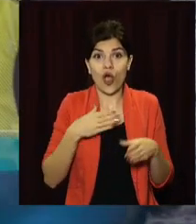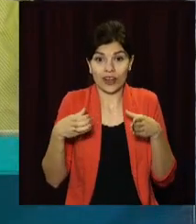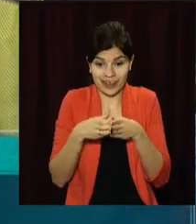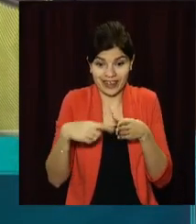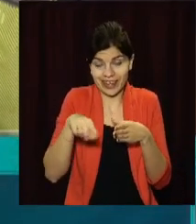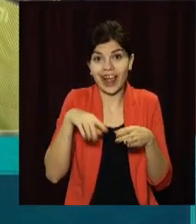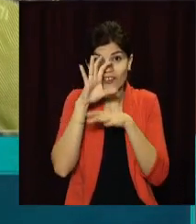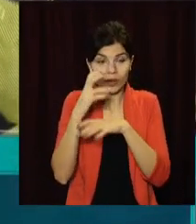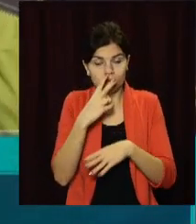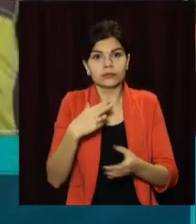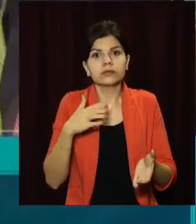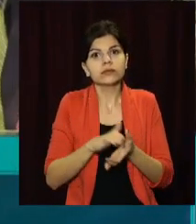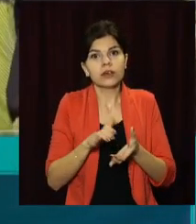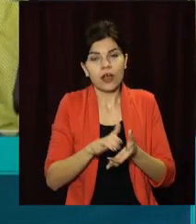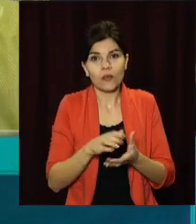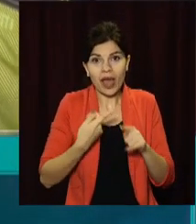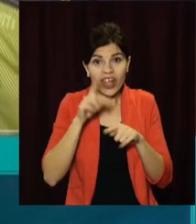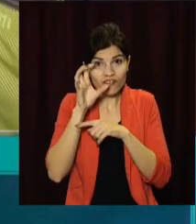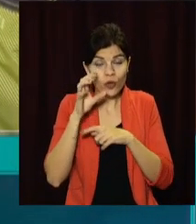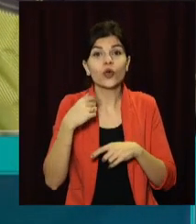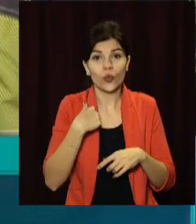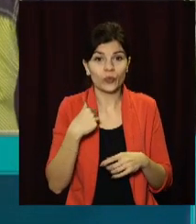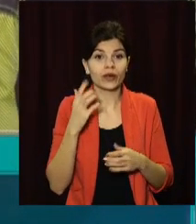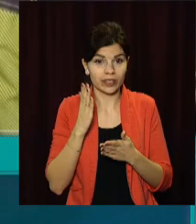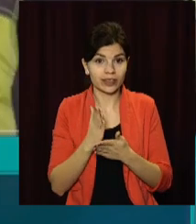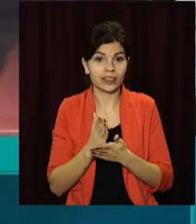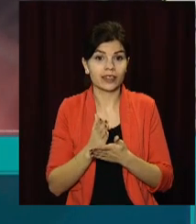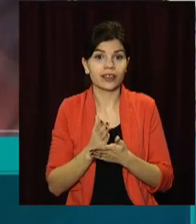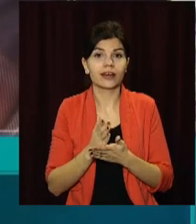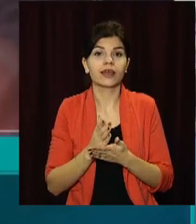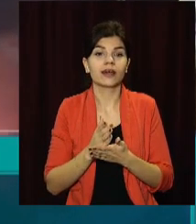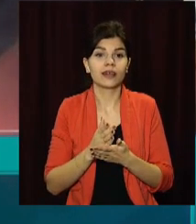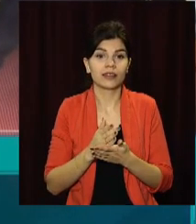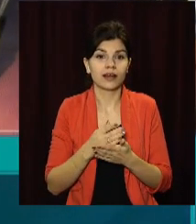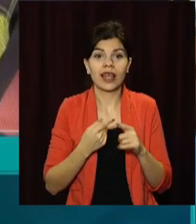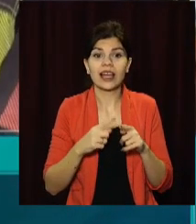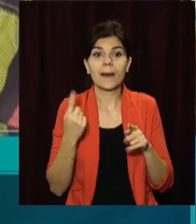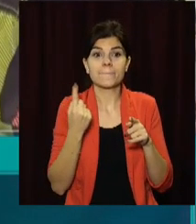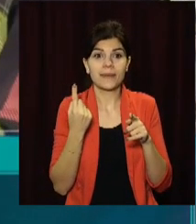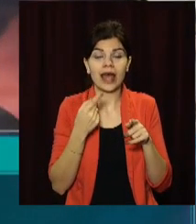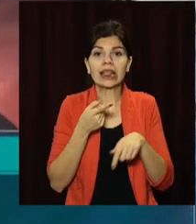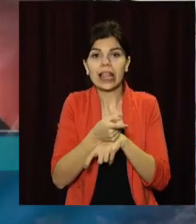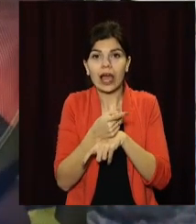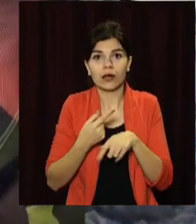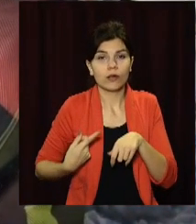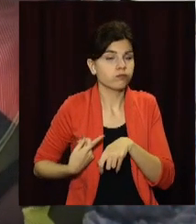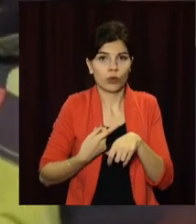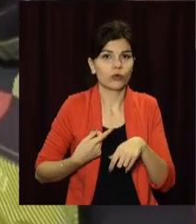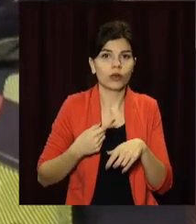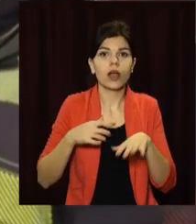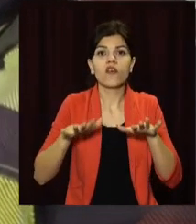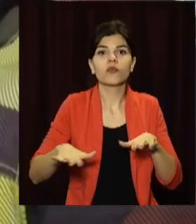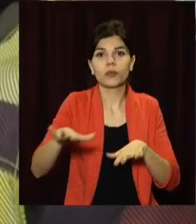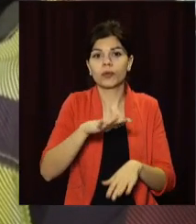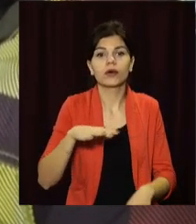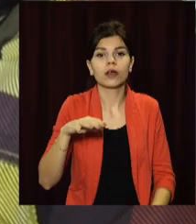І в мене є ця фотографія і мого наводчика. Це перший підбитий танк в Донецькому аеропорту. Вже